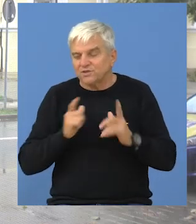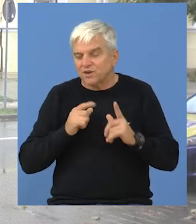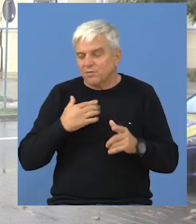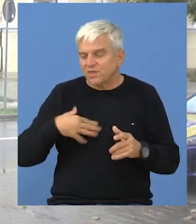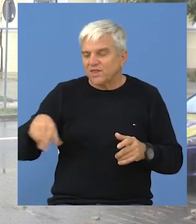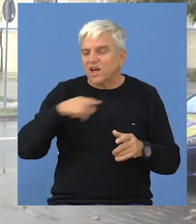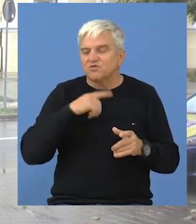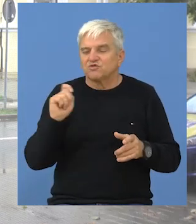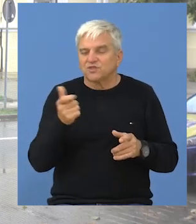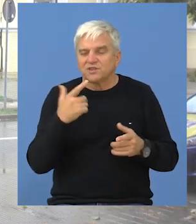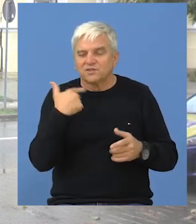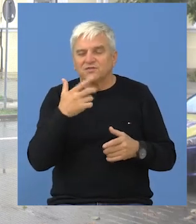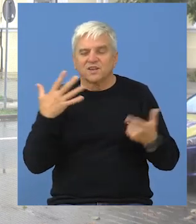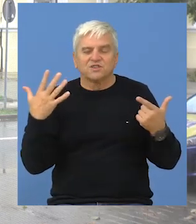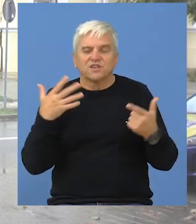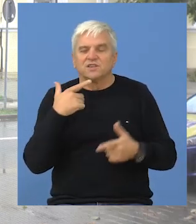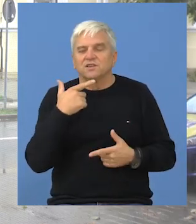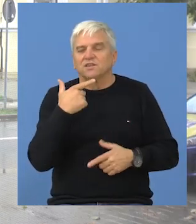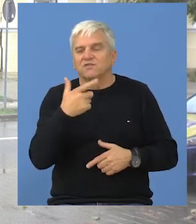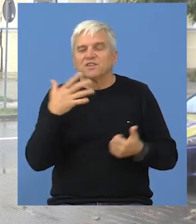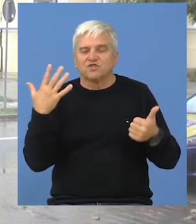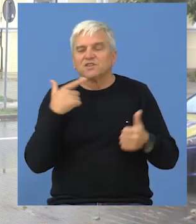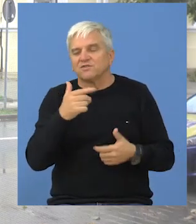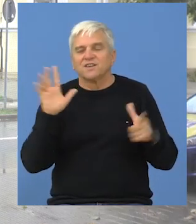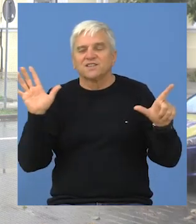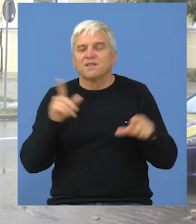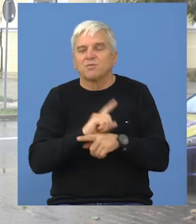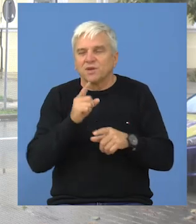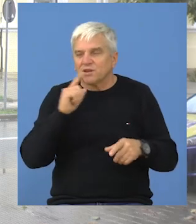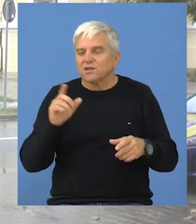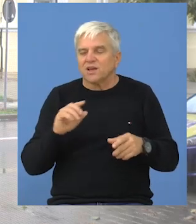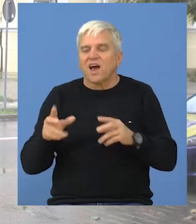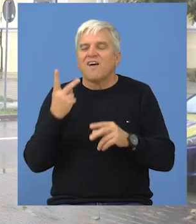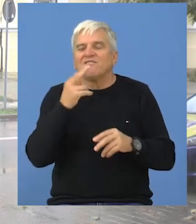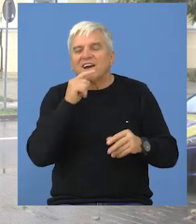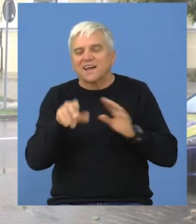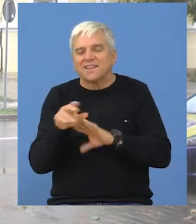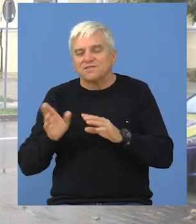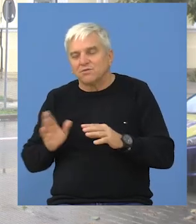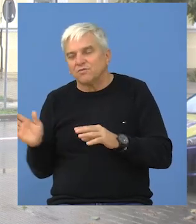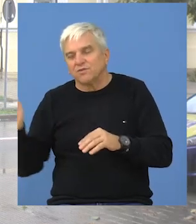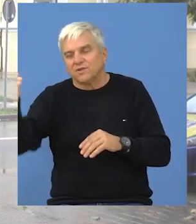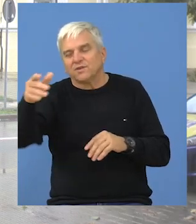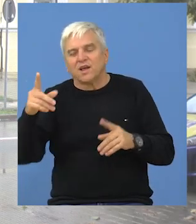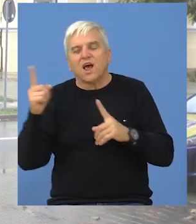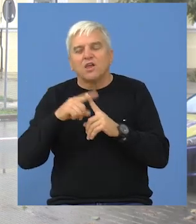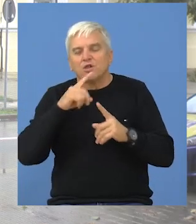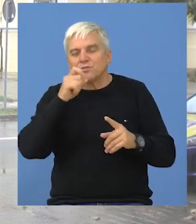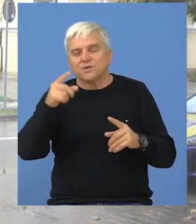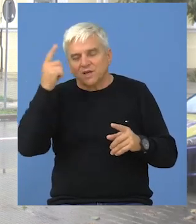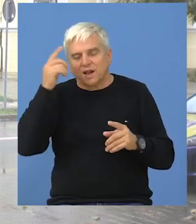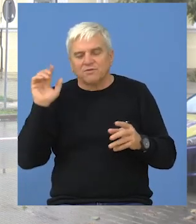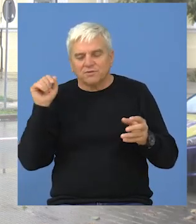Sačekali smo našu priliku u 26. sedmom minutu kada je Varga odlično prošao po desnoj strani i